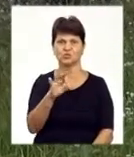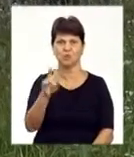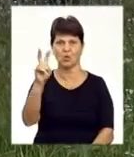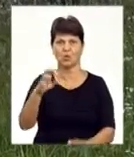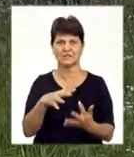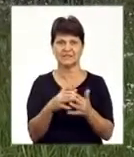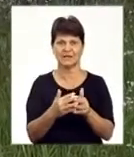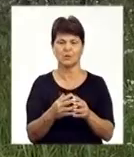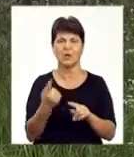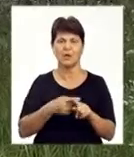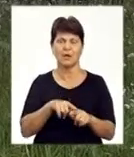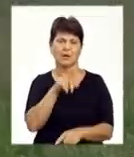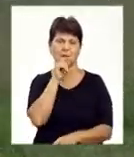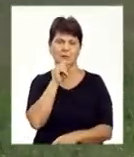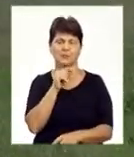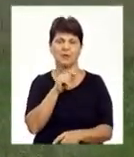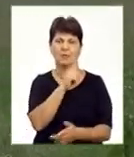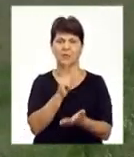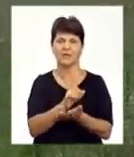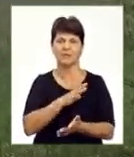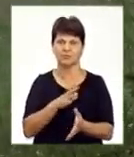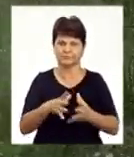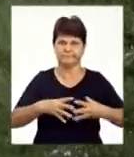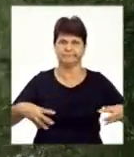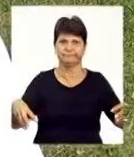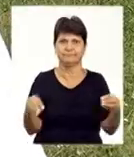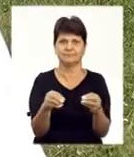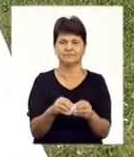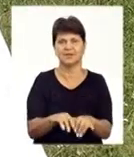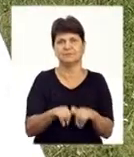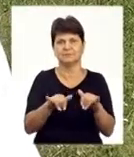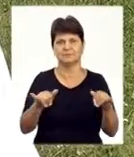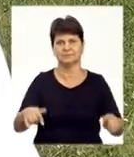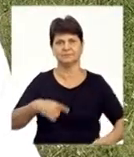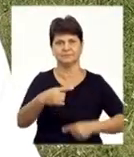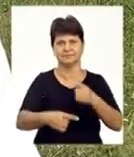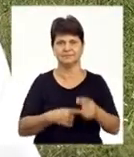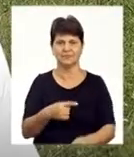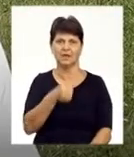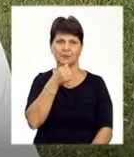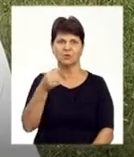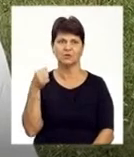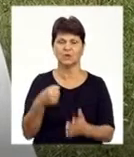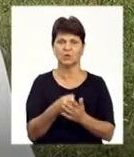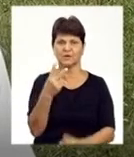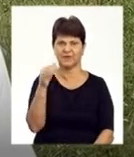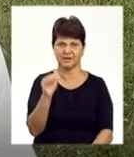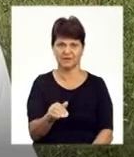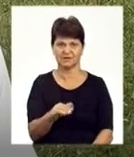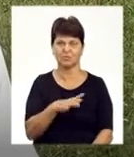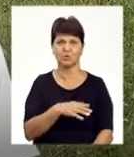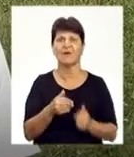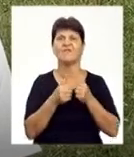мисливствознавців, пернаті мають створити гареми і дати перше потомство. Минулому році до двох тисяч фазанів угіддя Хотимер було